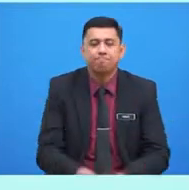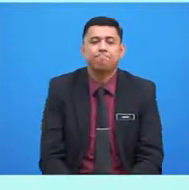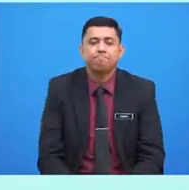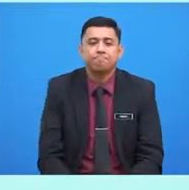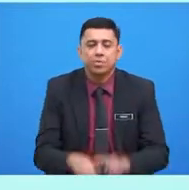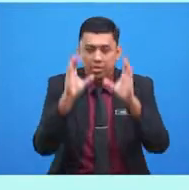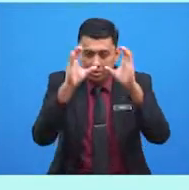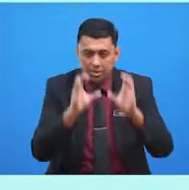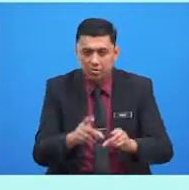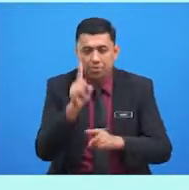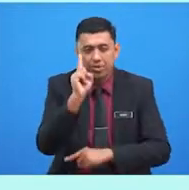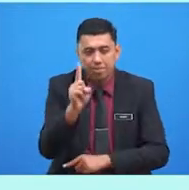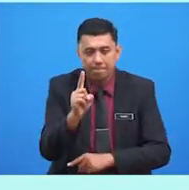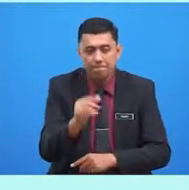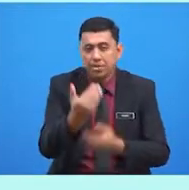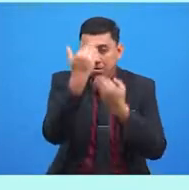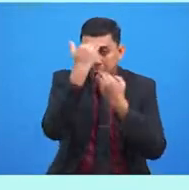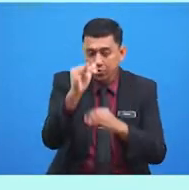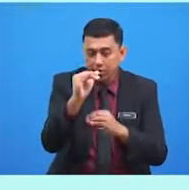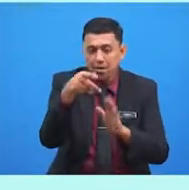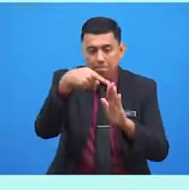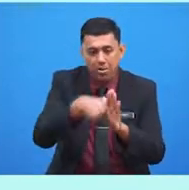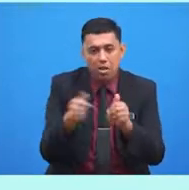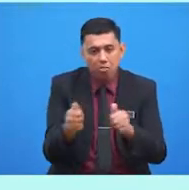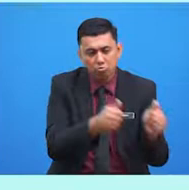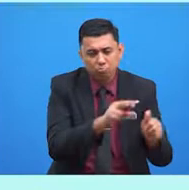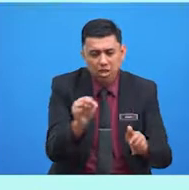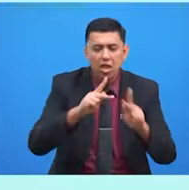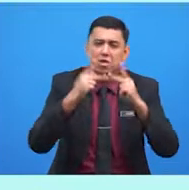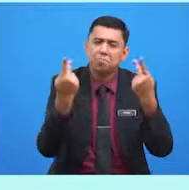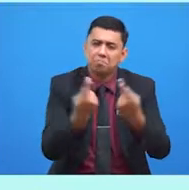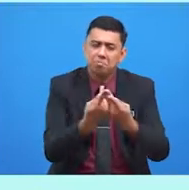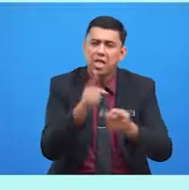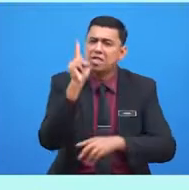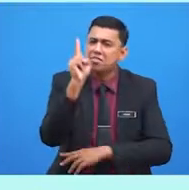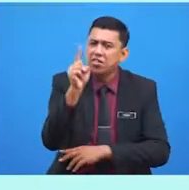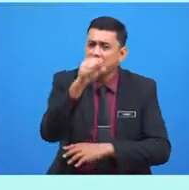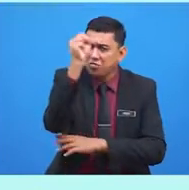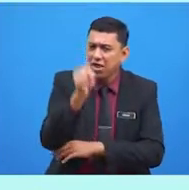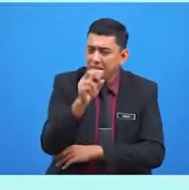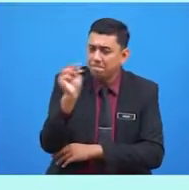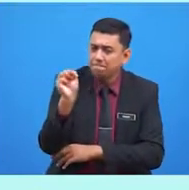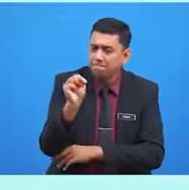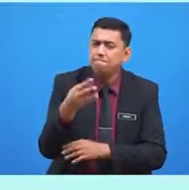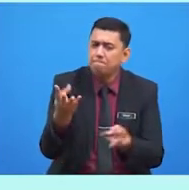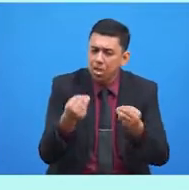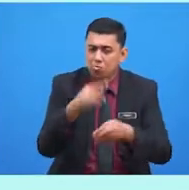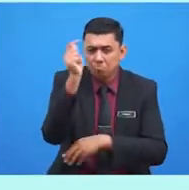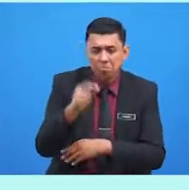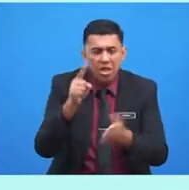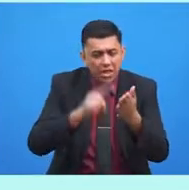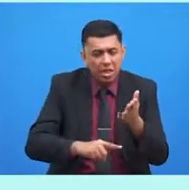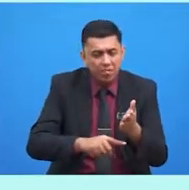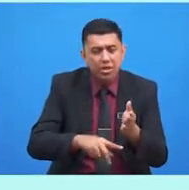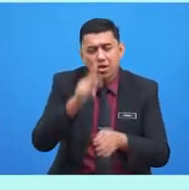patuhi peraturan keluarga. Cikgu nak tanya satu solat ini. Apakah yang